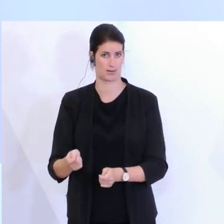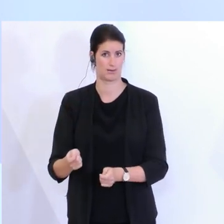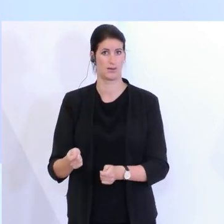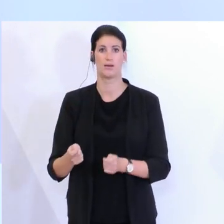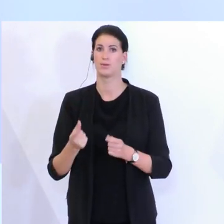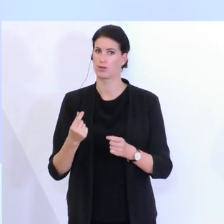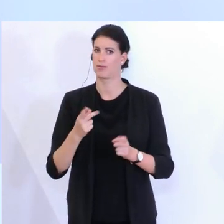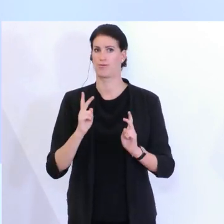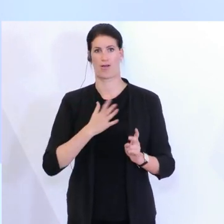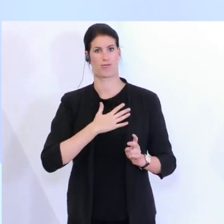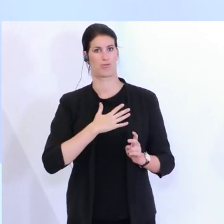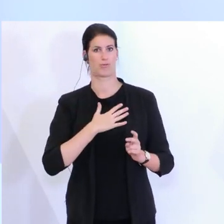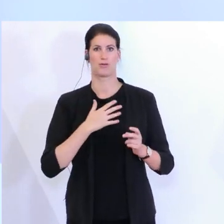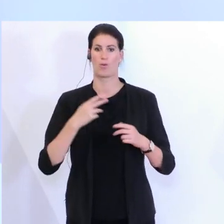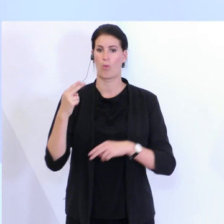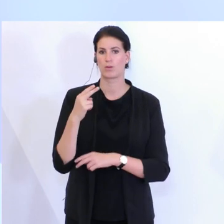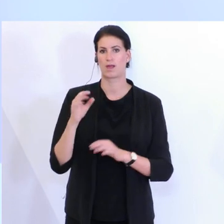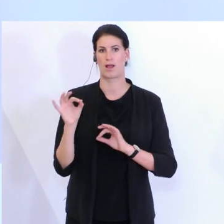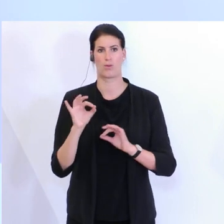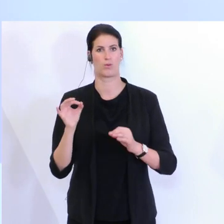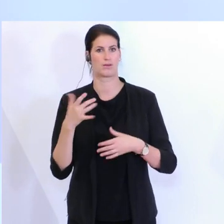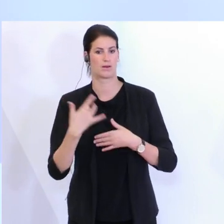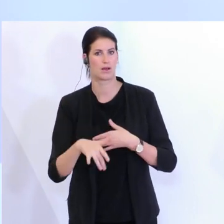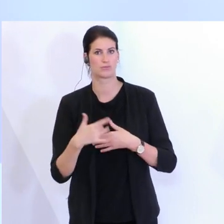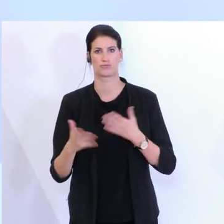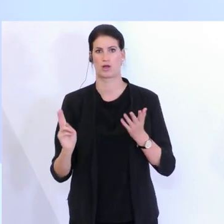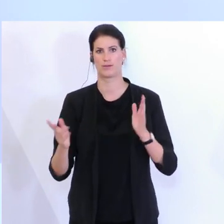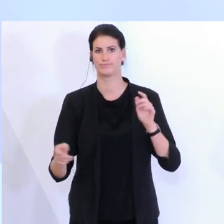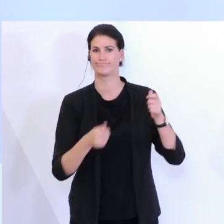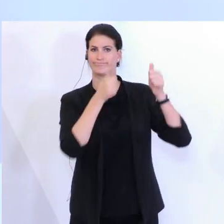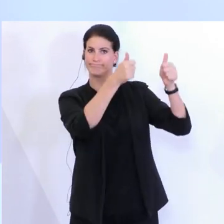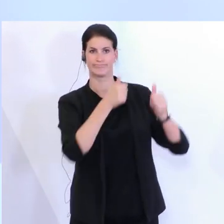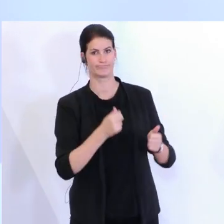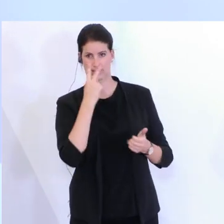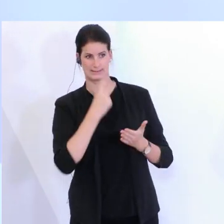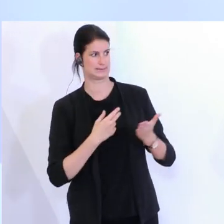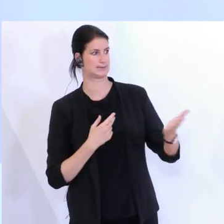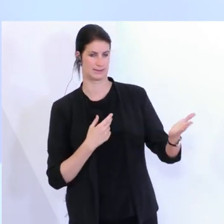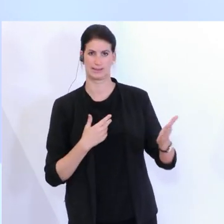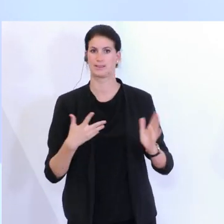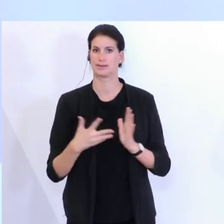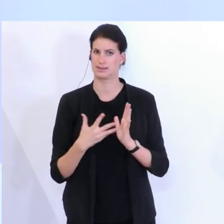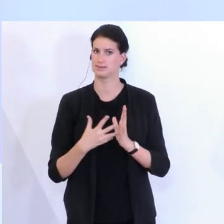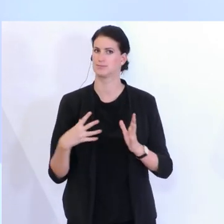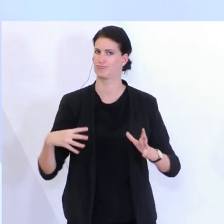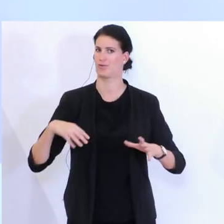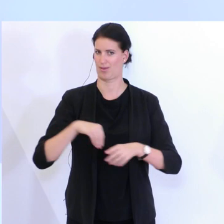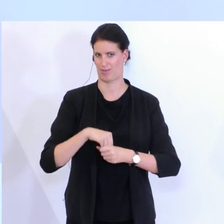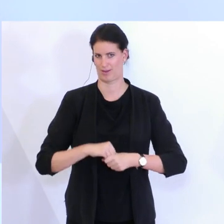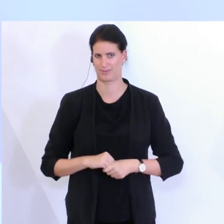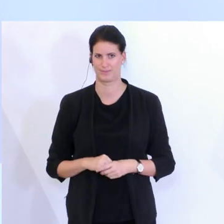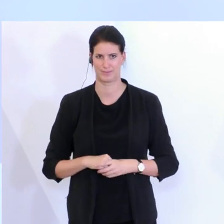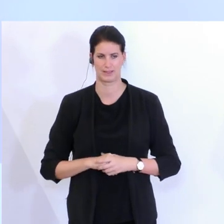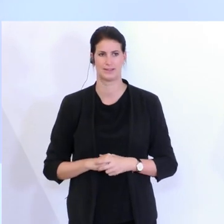sichtbar machen kann, dass man einer der Testbetriebe ist und dass die Mitarbeiterinnen und Mitarbeiter am Testprogramm eben auch teilnehmen.